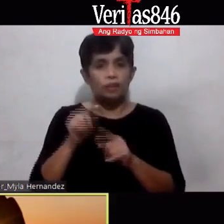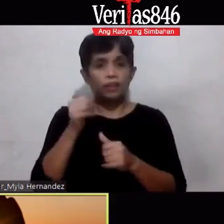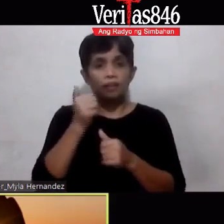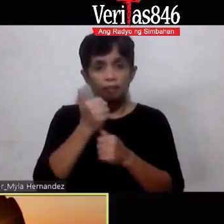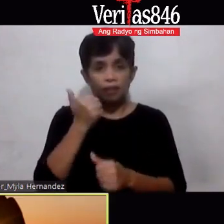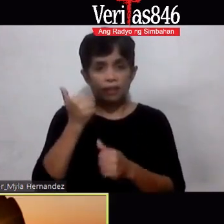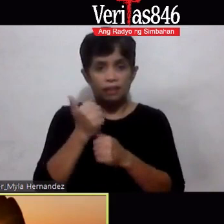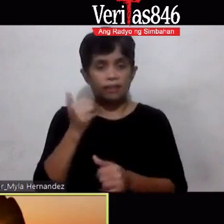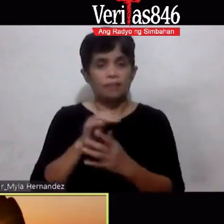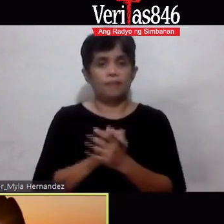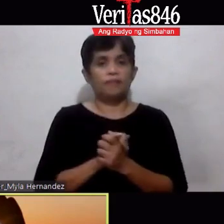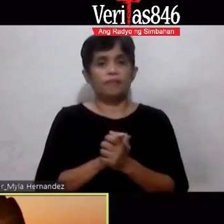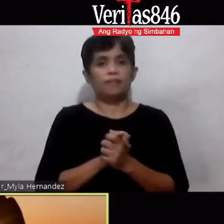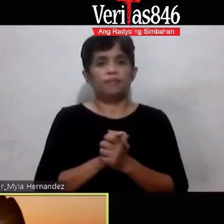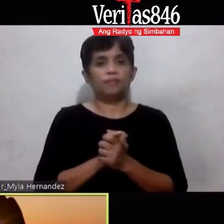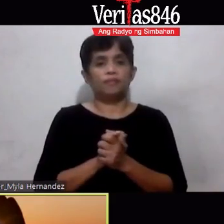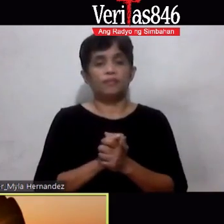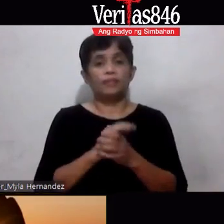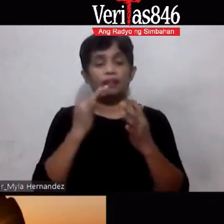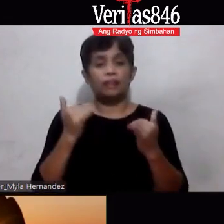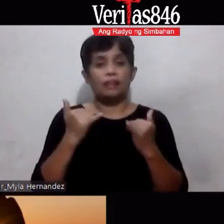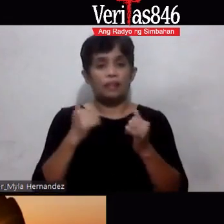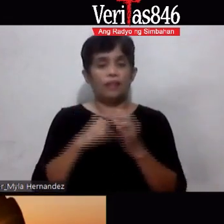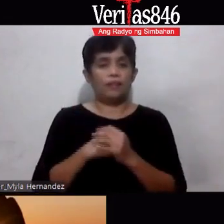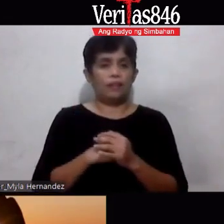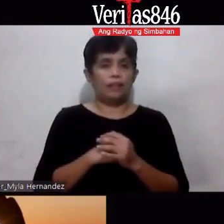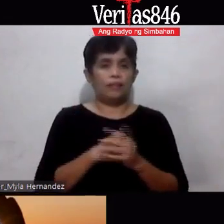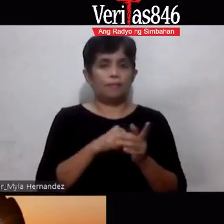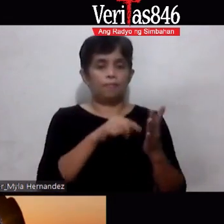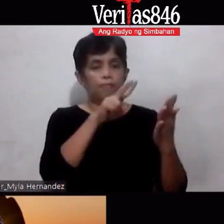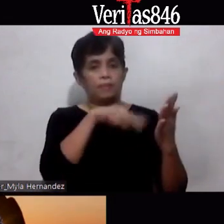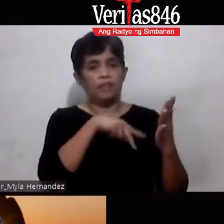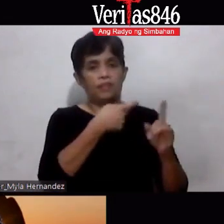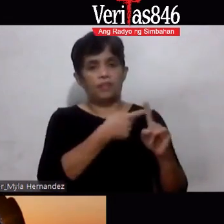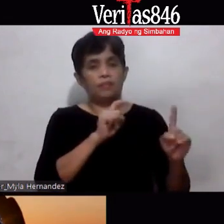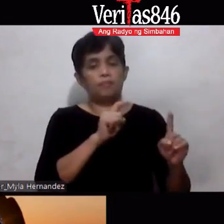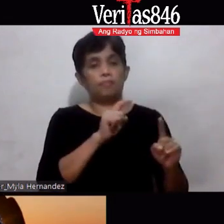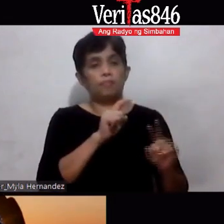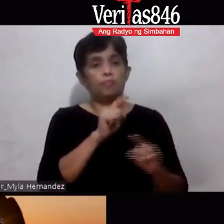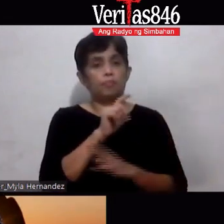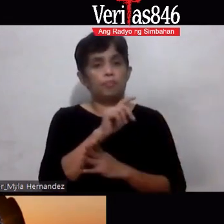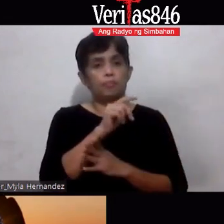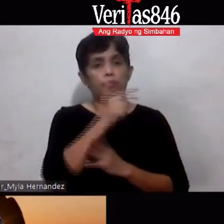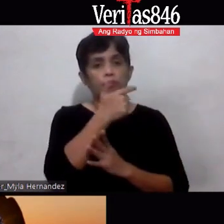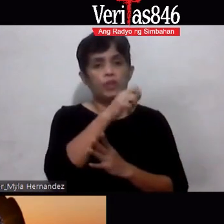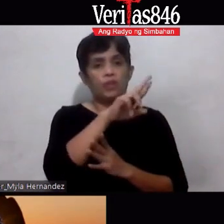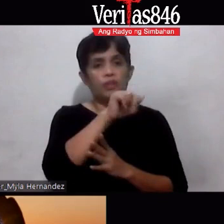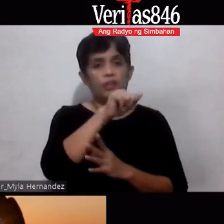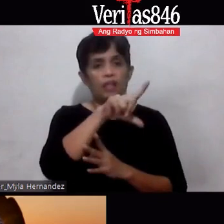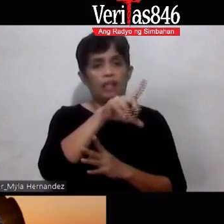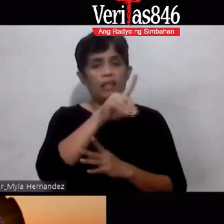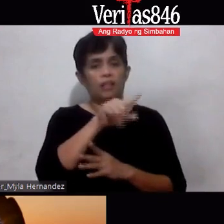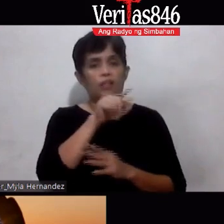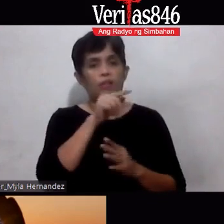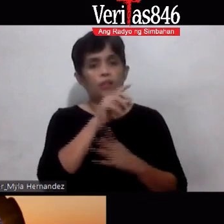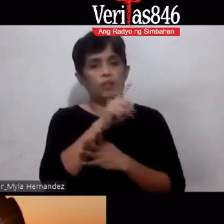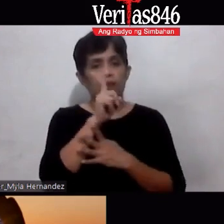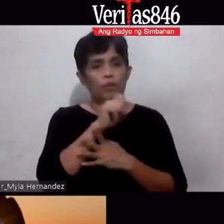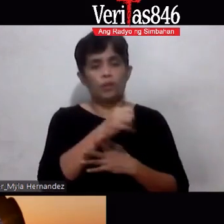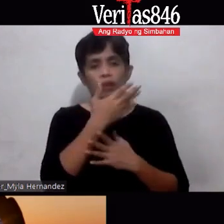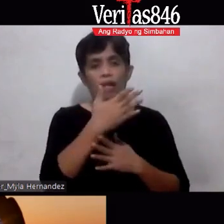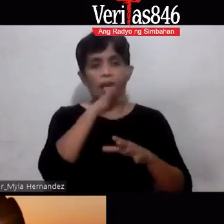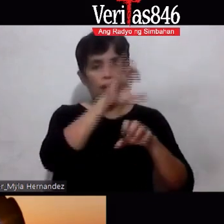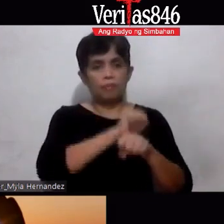Bago tayo mag break Basahin ko lang ito From Brother Gerald Old habits Unhealthy diet